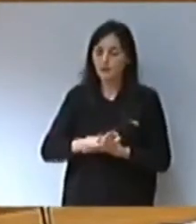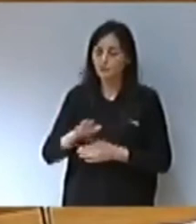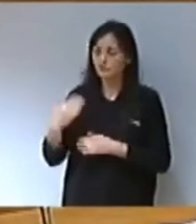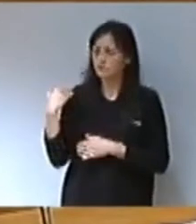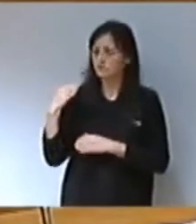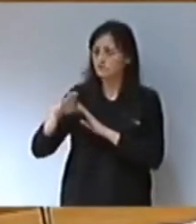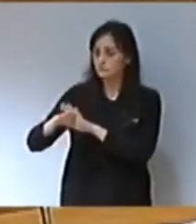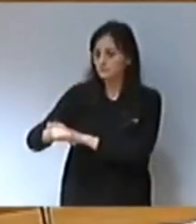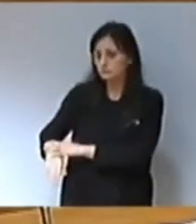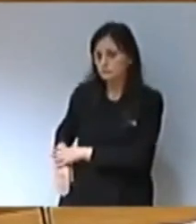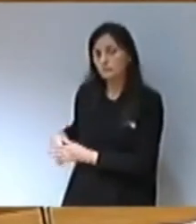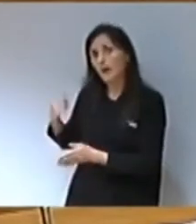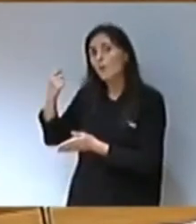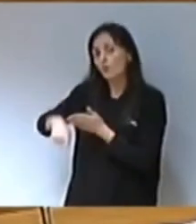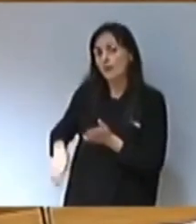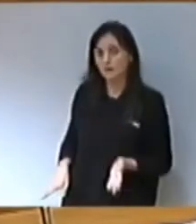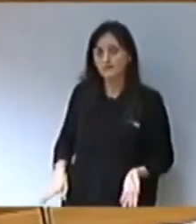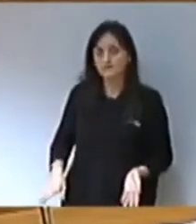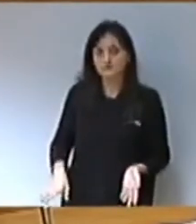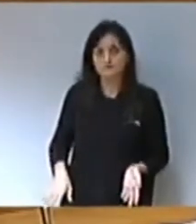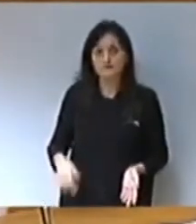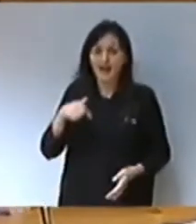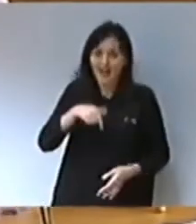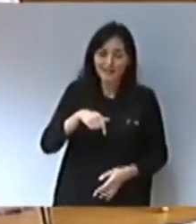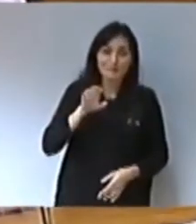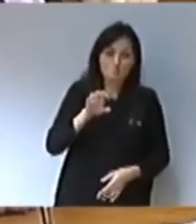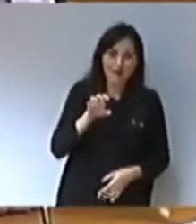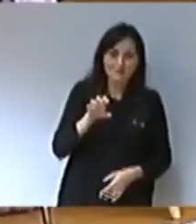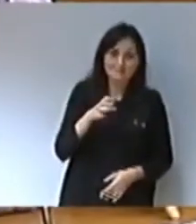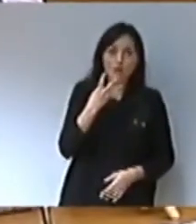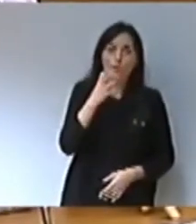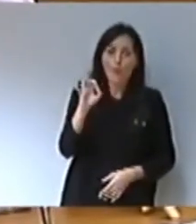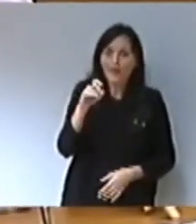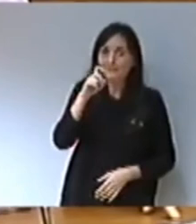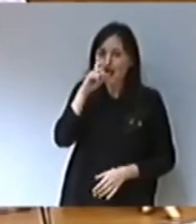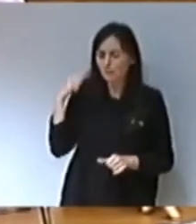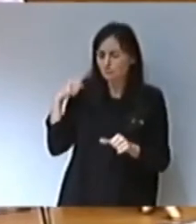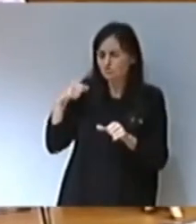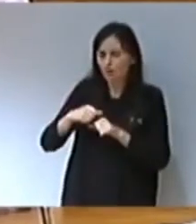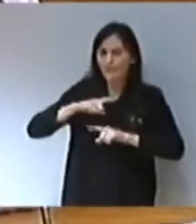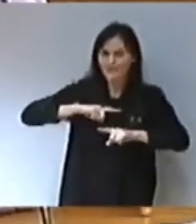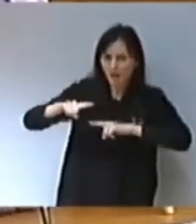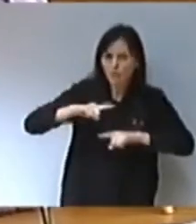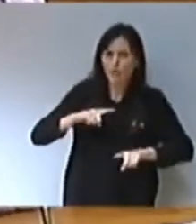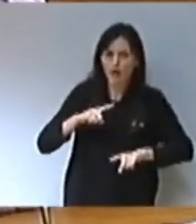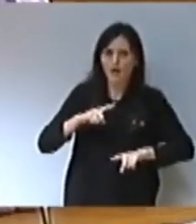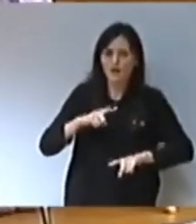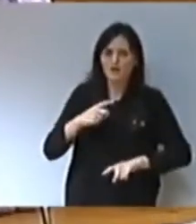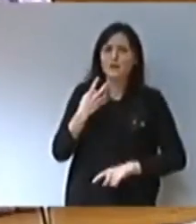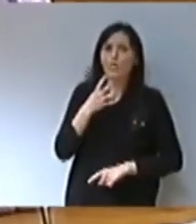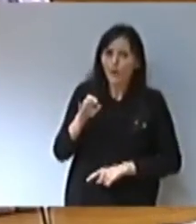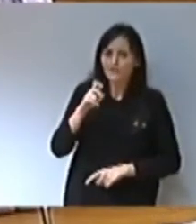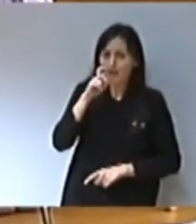darrere i se l'endulla per a sancionar-lo. Mentre en aquest país ha hagut 40 anys de dictadura i 40 anys més d